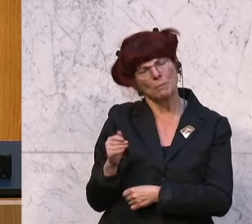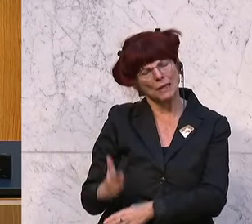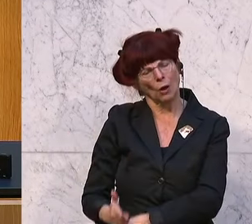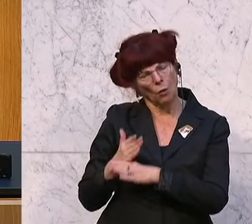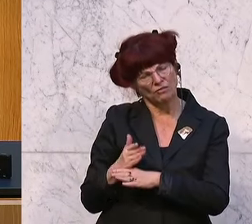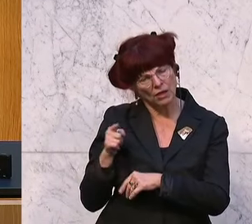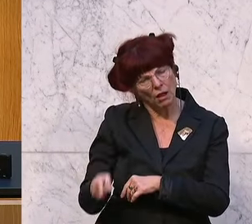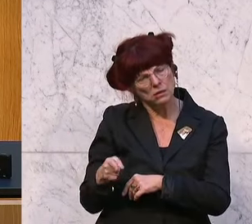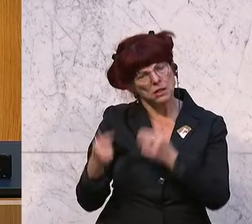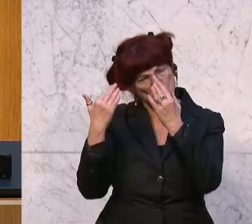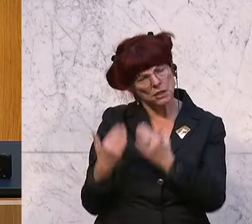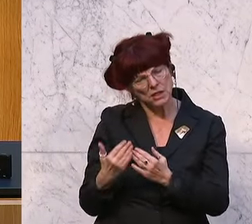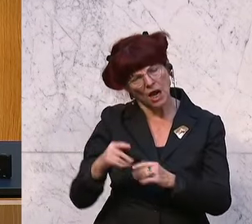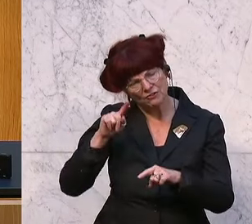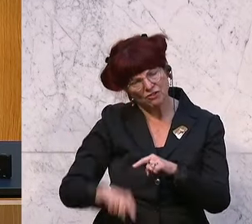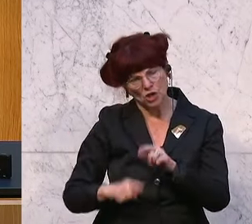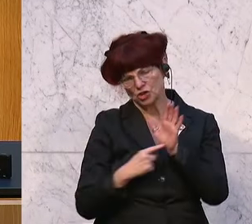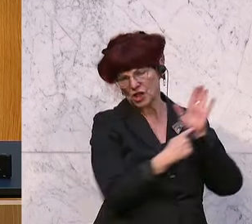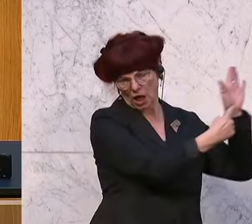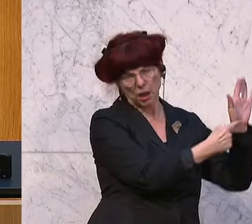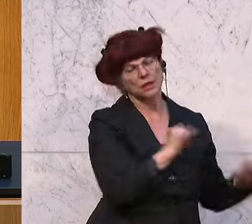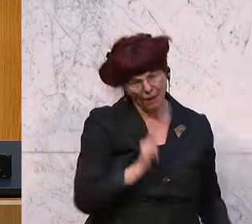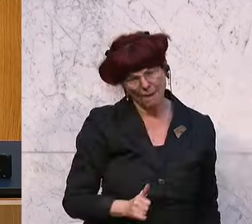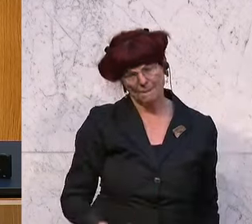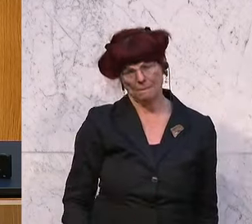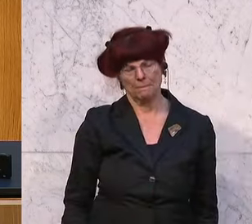haben, um dieses Zahlenwerk entsprechend zu erstellen.